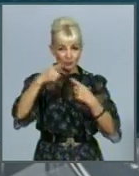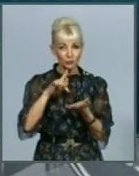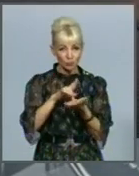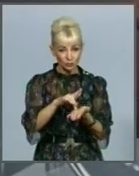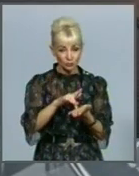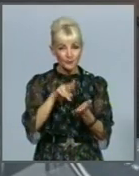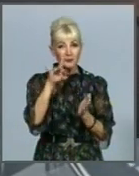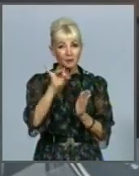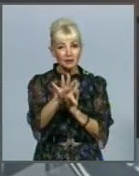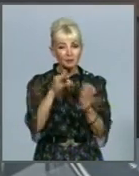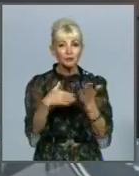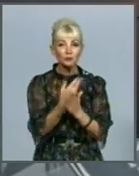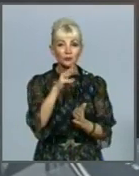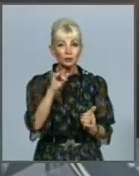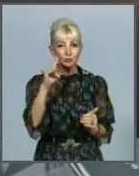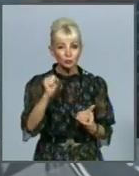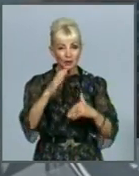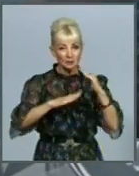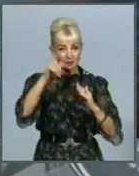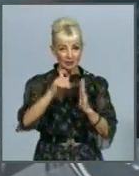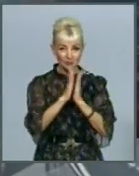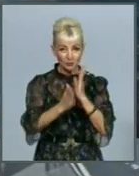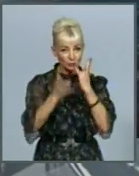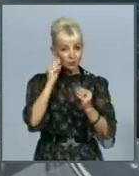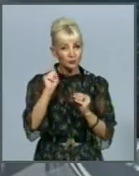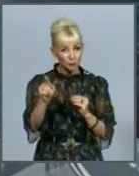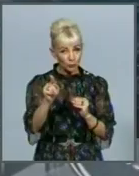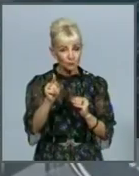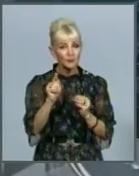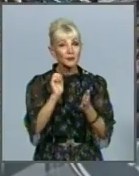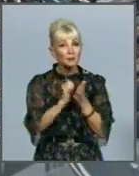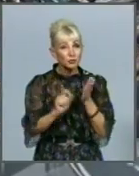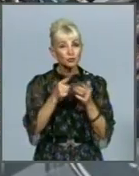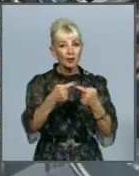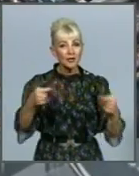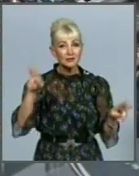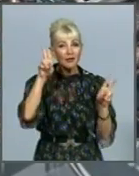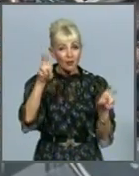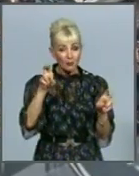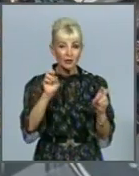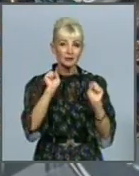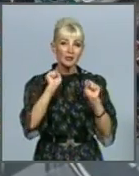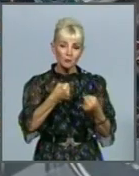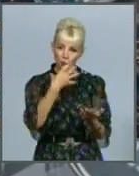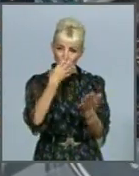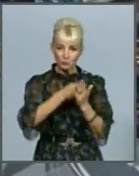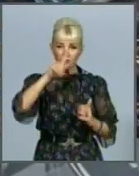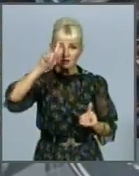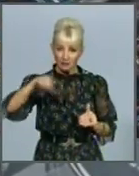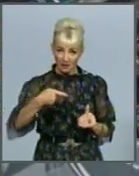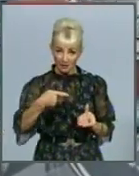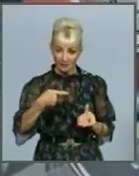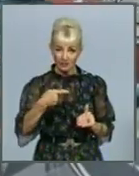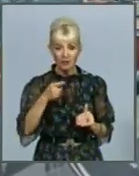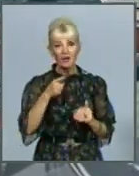при виборі нового туру фахівці просять враховувати той факт, що різні компанії можуть висувати власні вимоги щодо